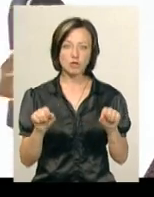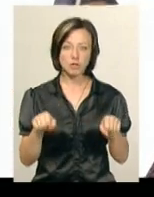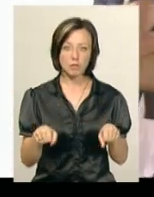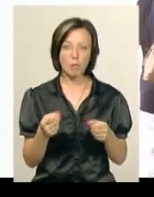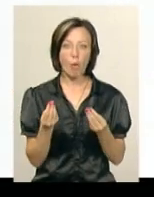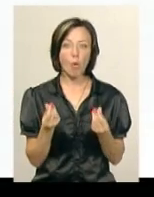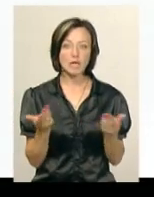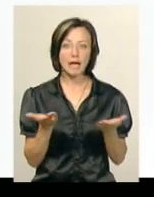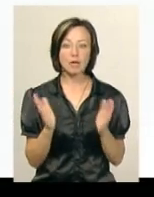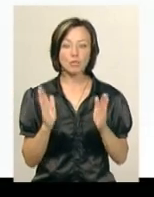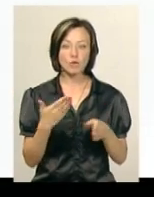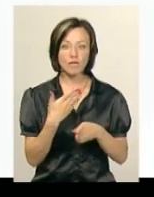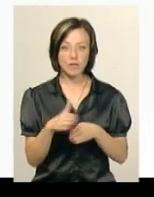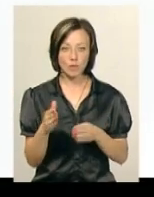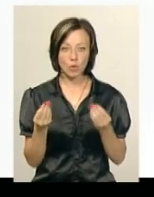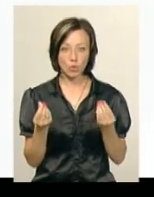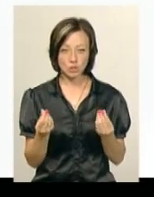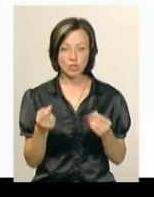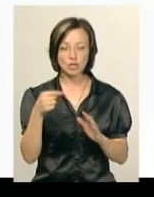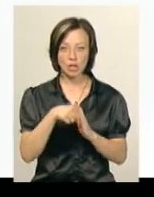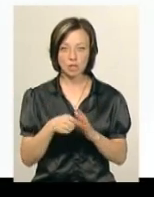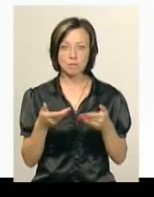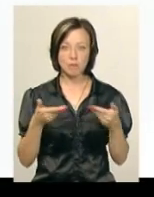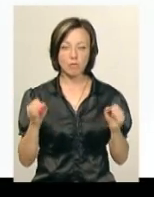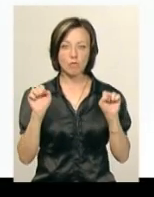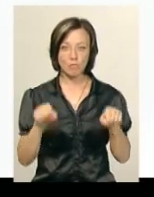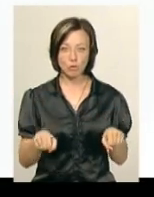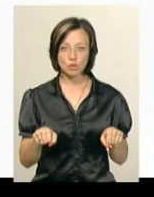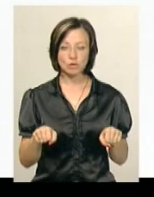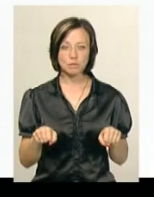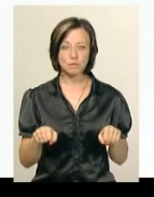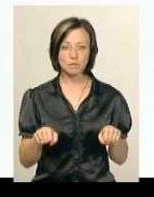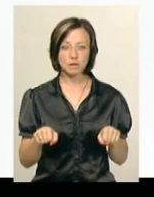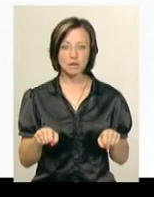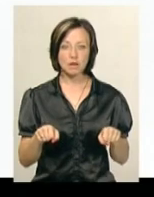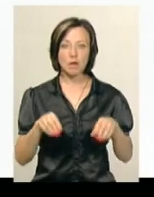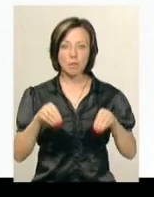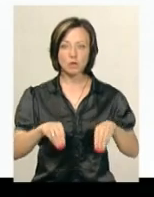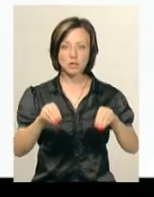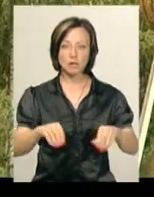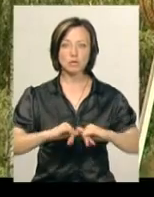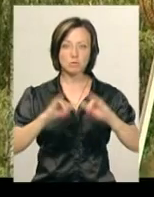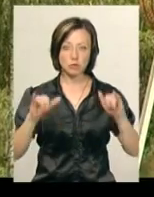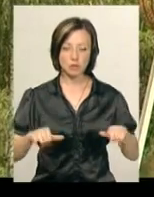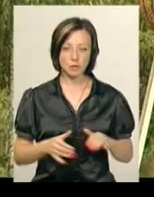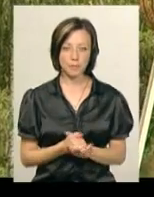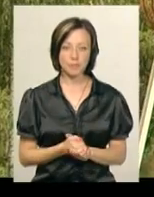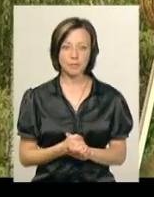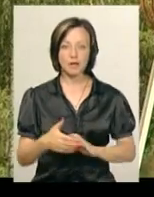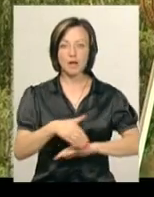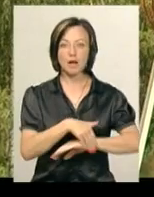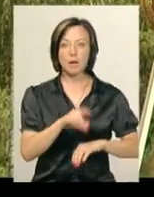по коштах, які будуть виділені кошти, значить ми можемо і посадку звільшити. Прибузька,